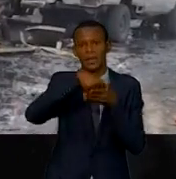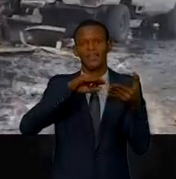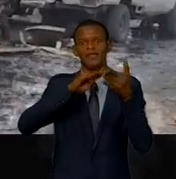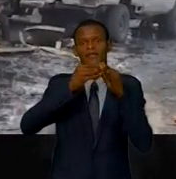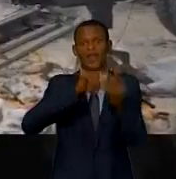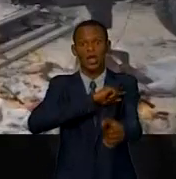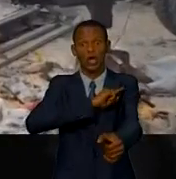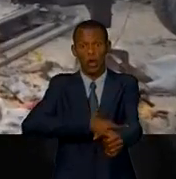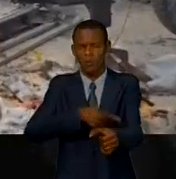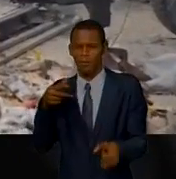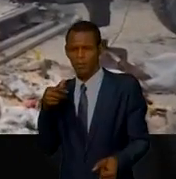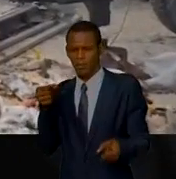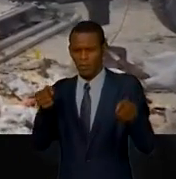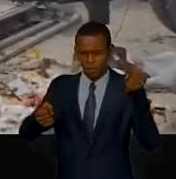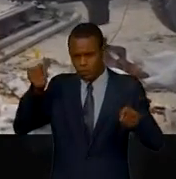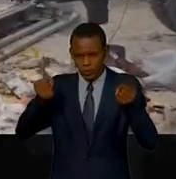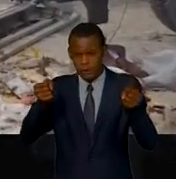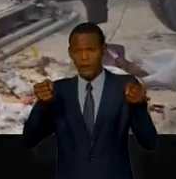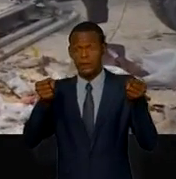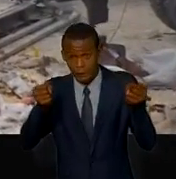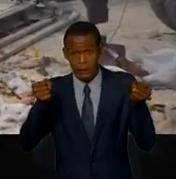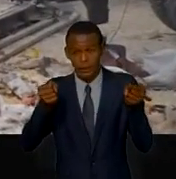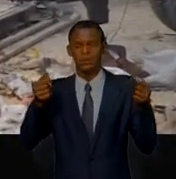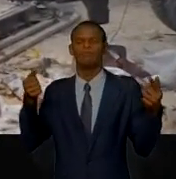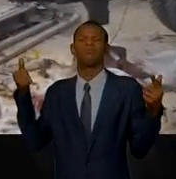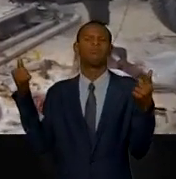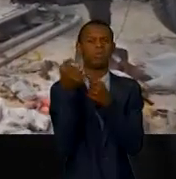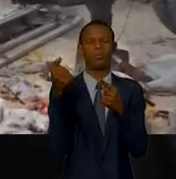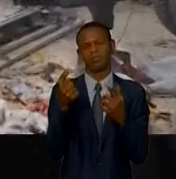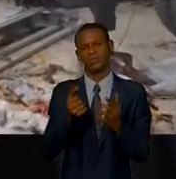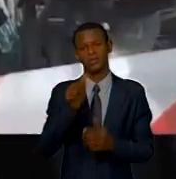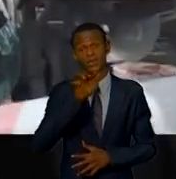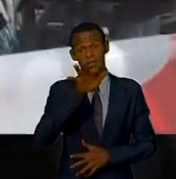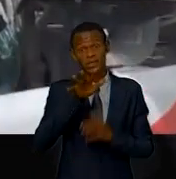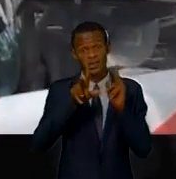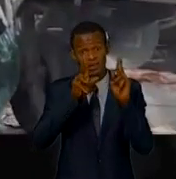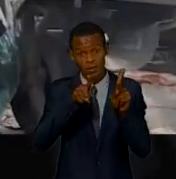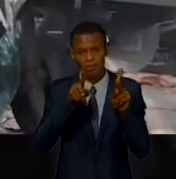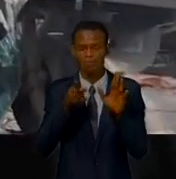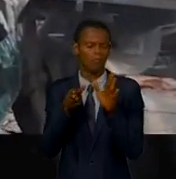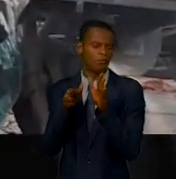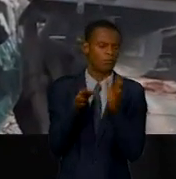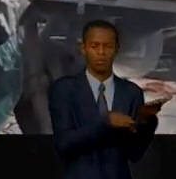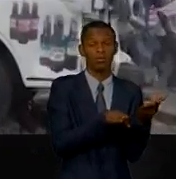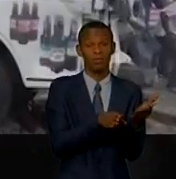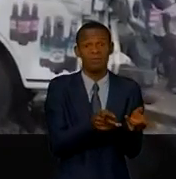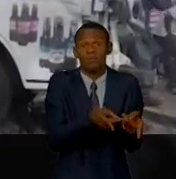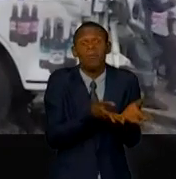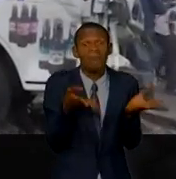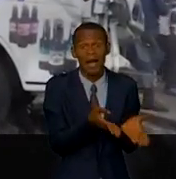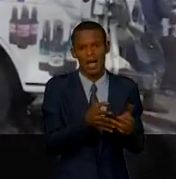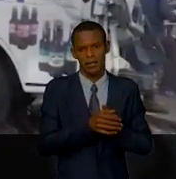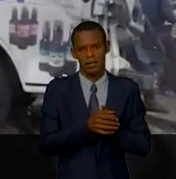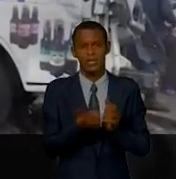freinage, percutant sur son parcours 5 personnes qui sont décédées sur place et d'autres véhicules et motos se